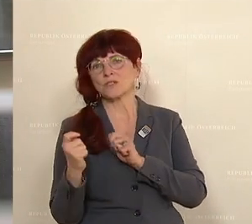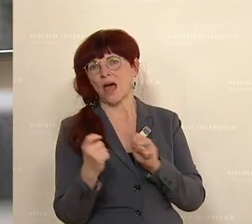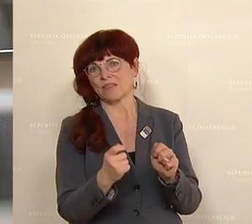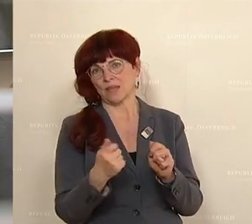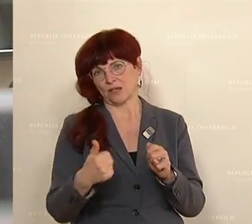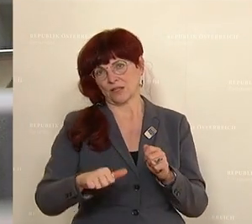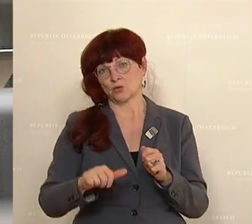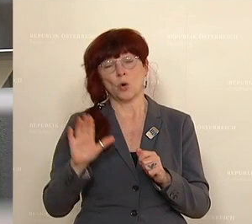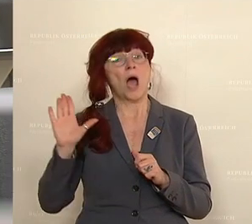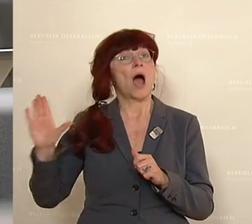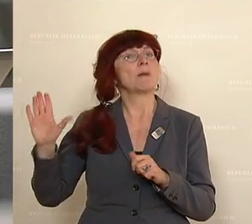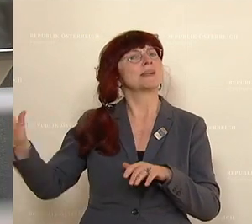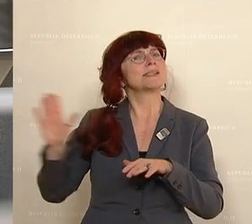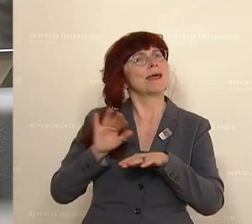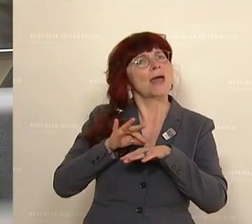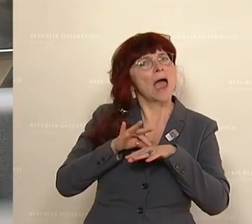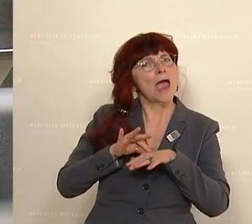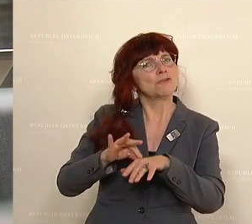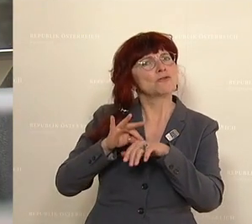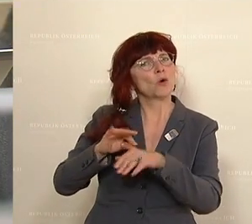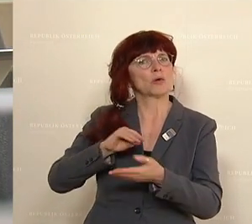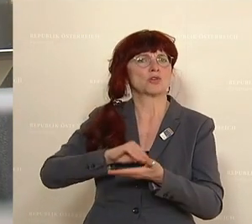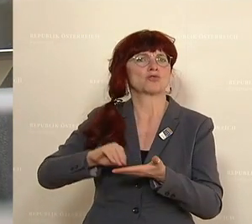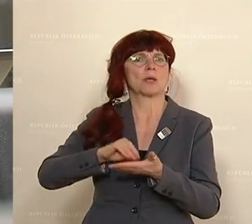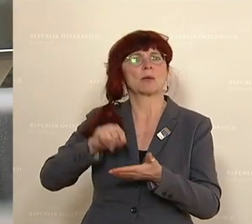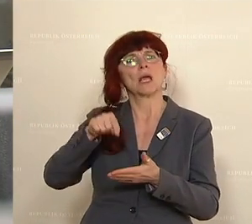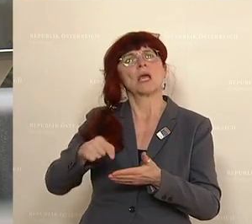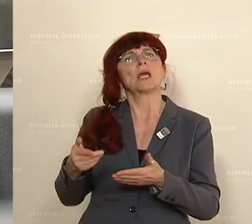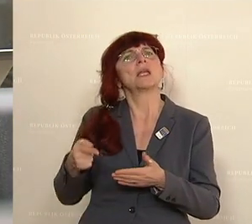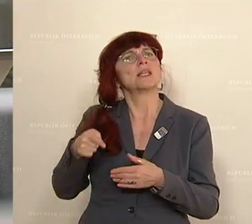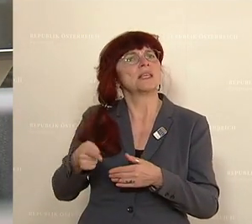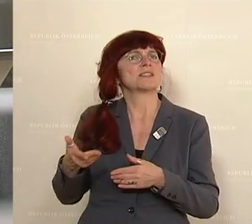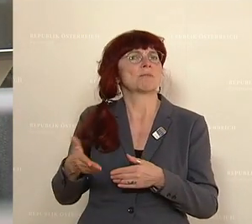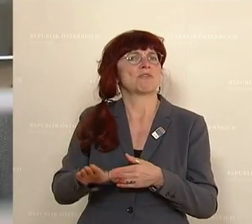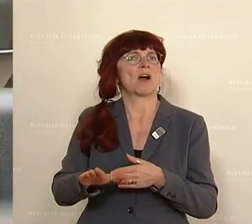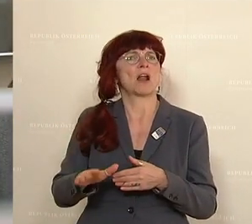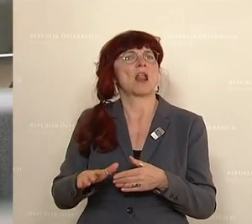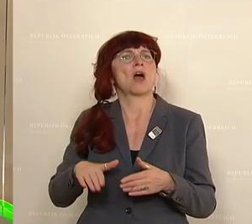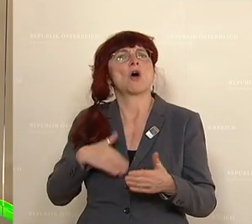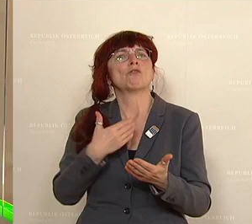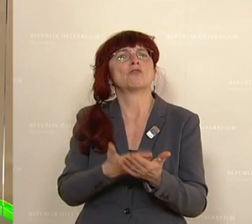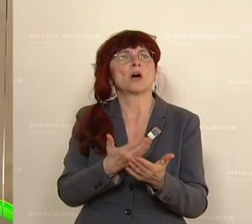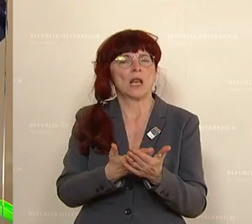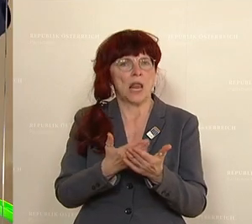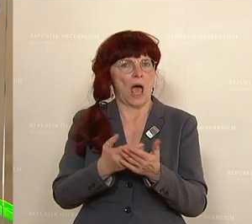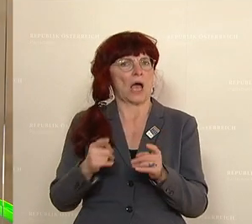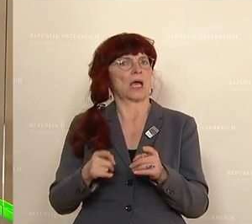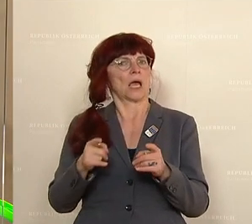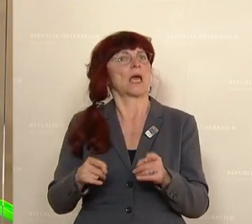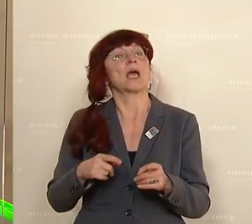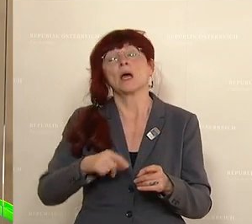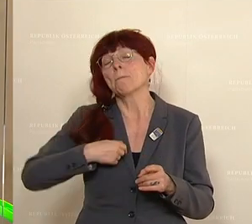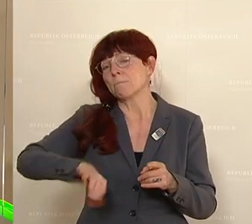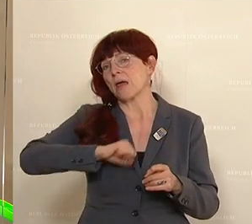schreibt in seiner Einführung, in diesem Fall die Vorlage des Familienverfahrens vereinfacht und beschleunigt die